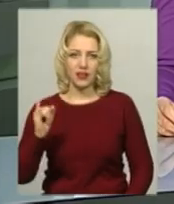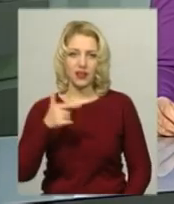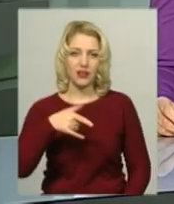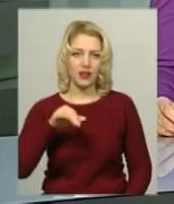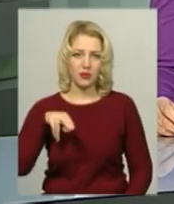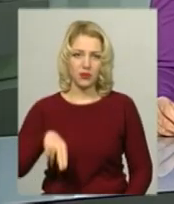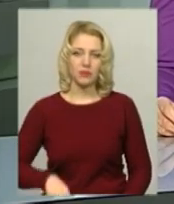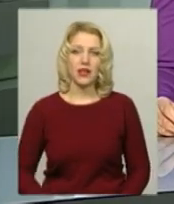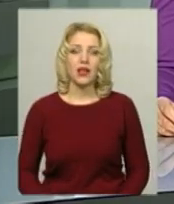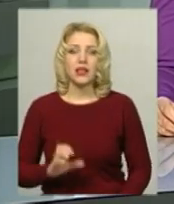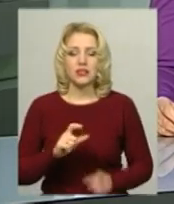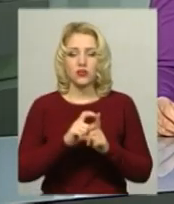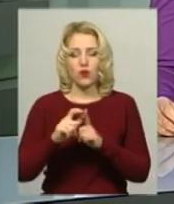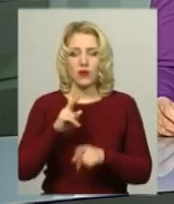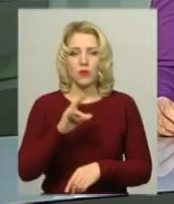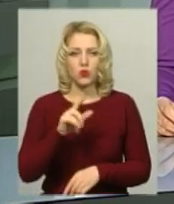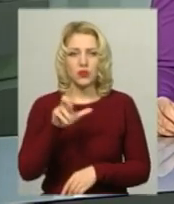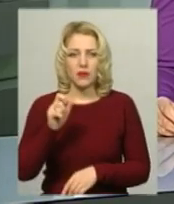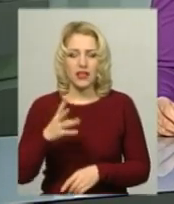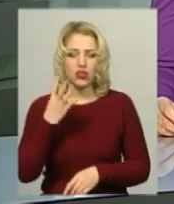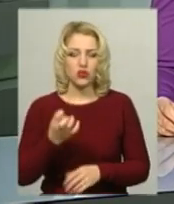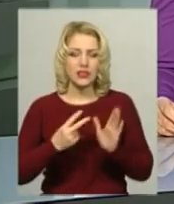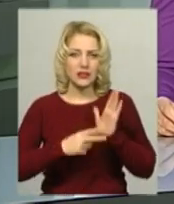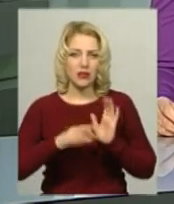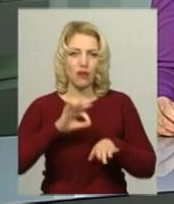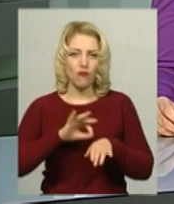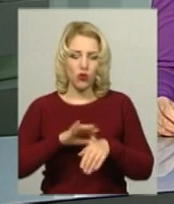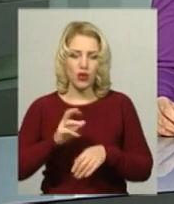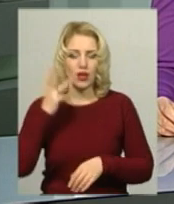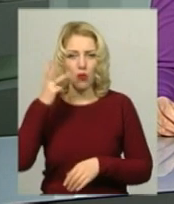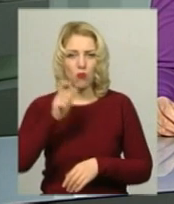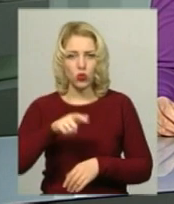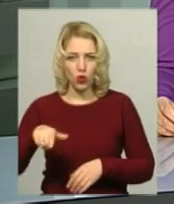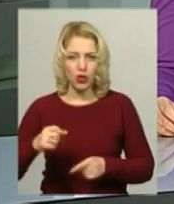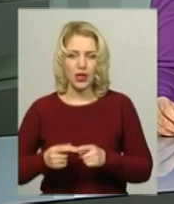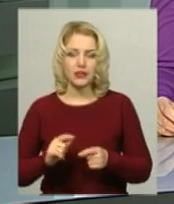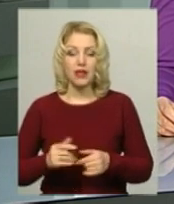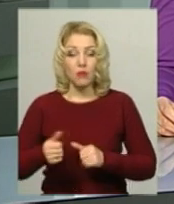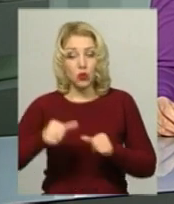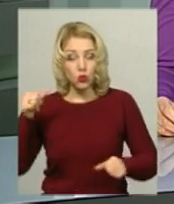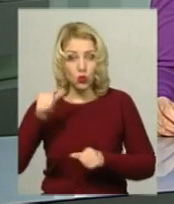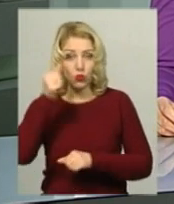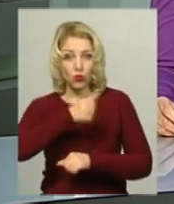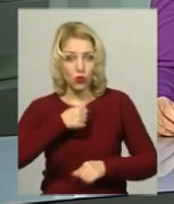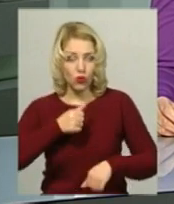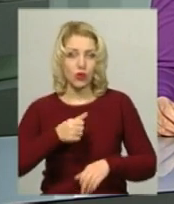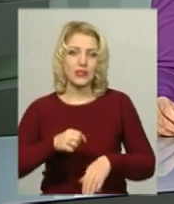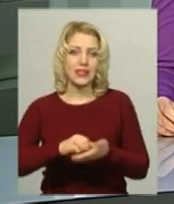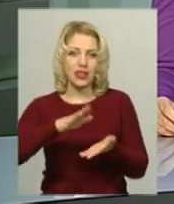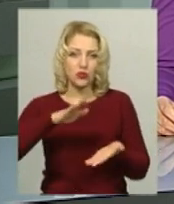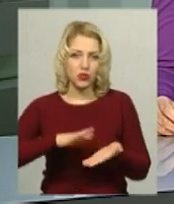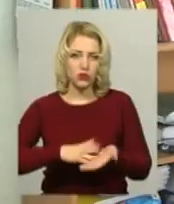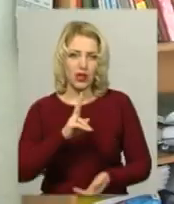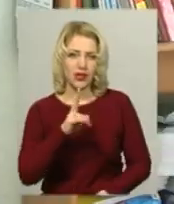За словами Валентини Кузьминої, у 470 хворих по долян минулого року лікарі інфекційної лікарні діагностували кір.